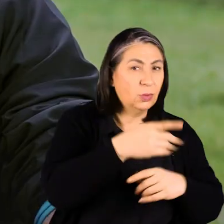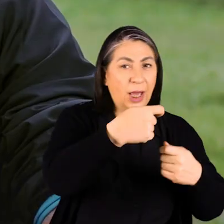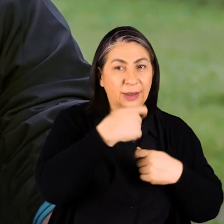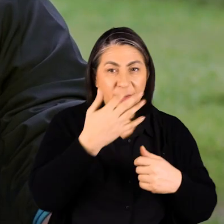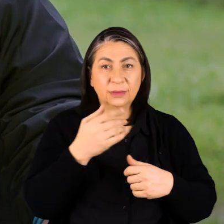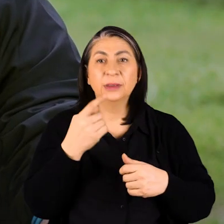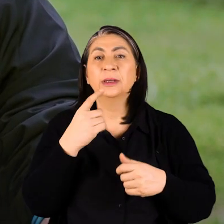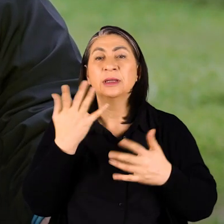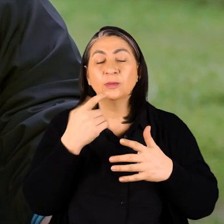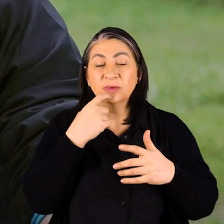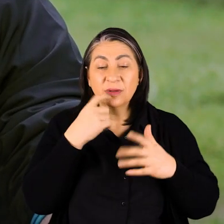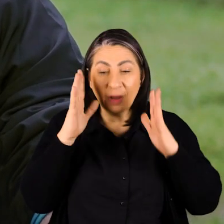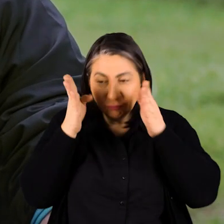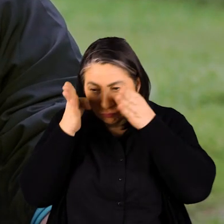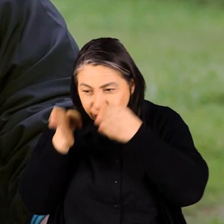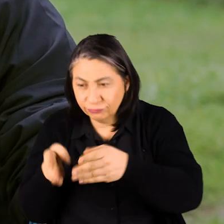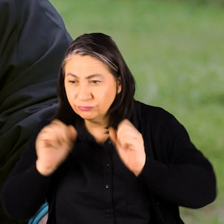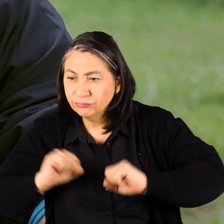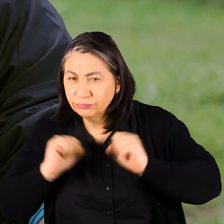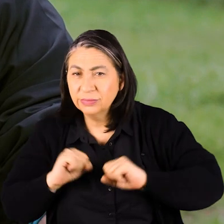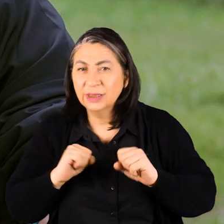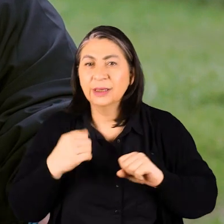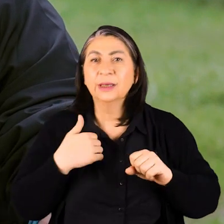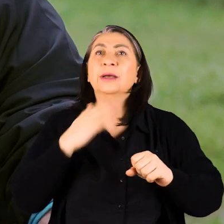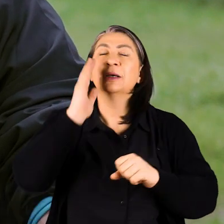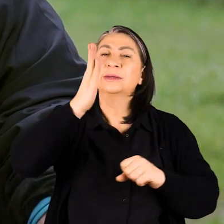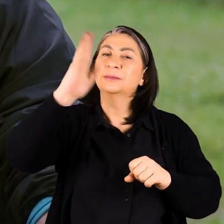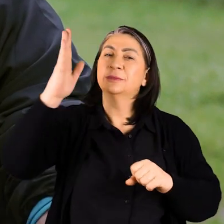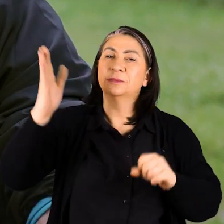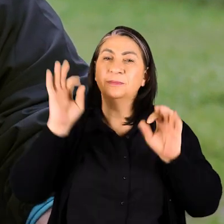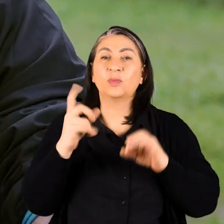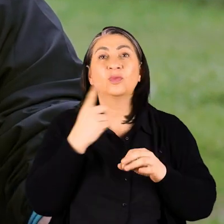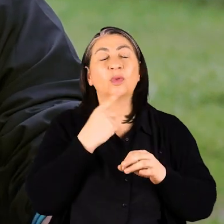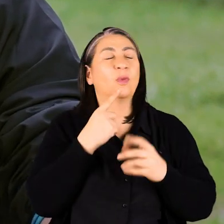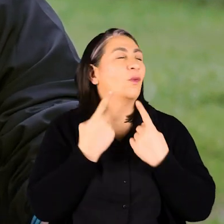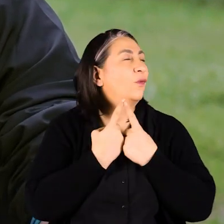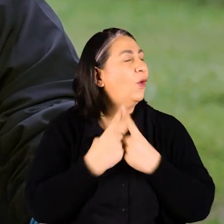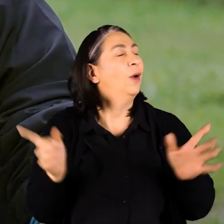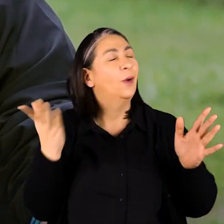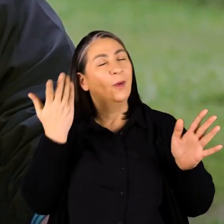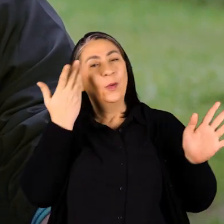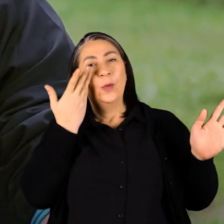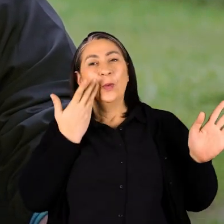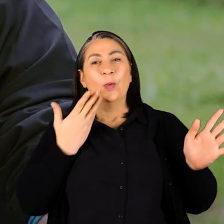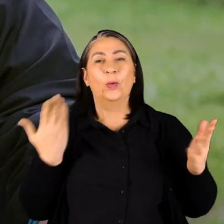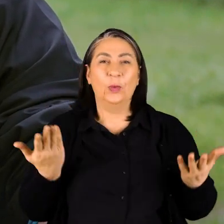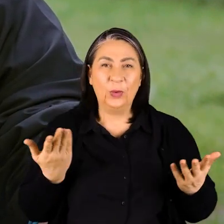Bu sefer daha yoğun çalışmaya başladık onlarla da Sahne almaya başladım Onun da tadı yani çok farklı Hem